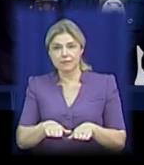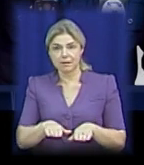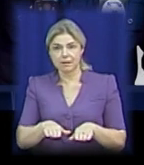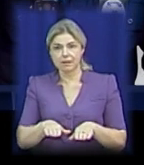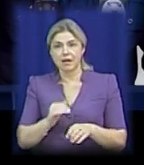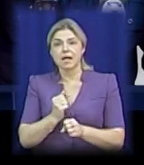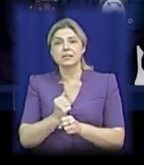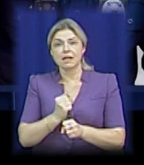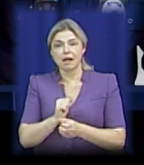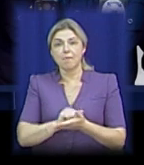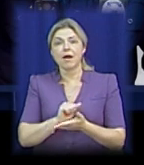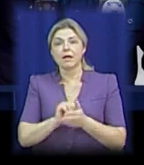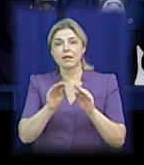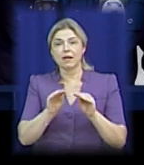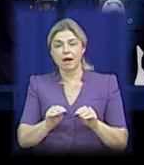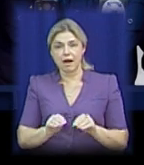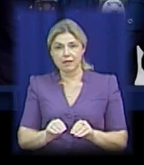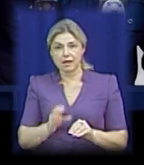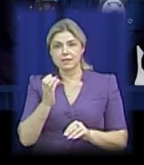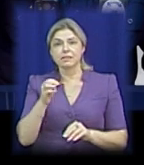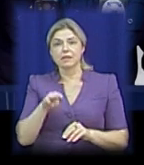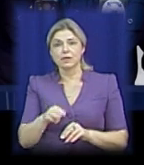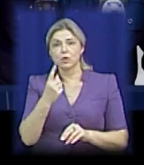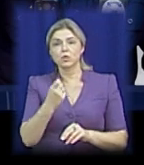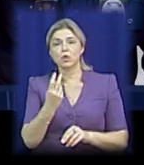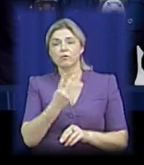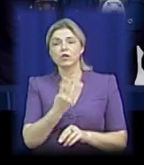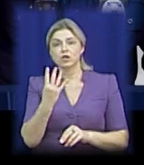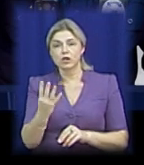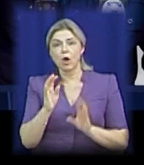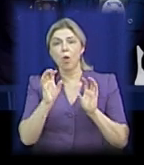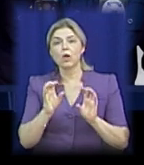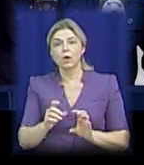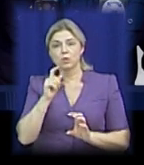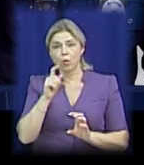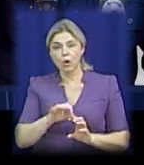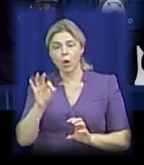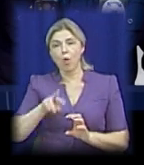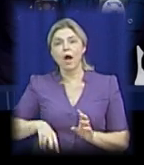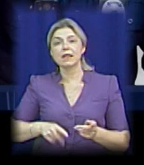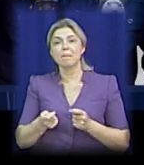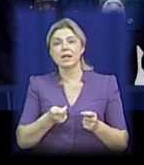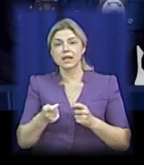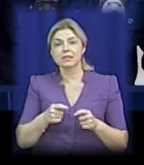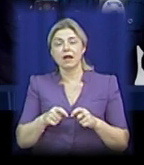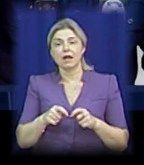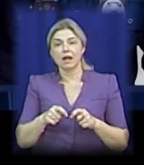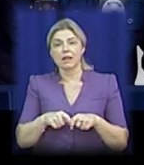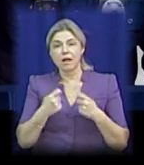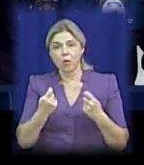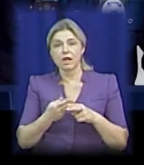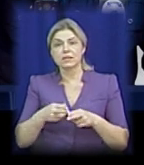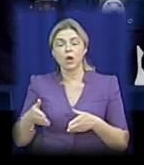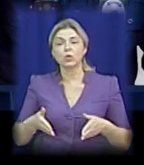склали матеріали за статтію 124 Кодексу України про мінправослушення, це дорожньо